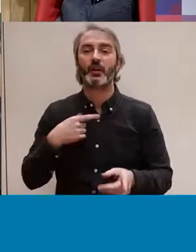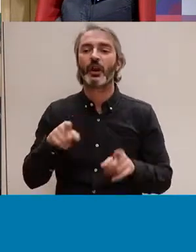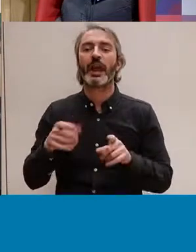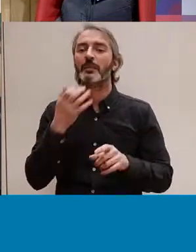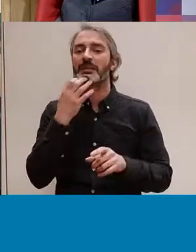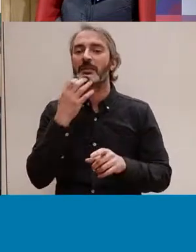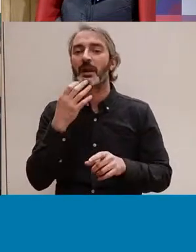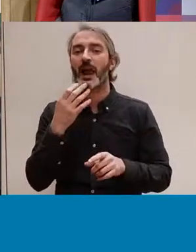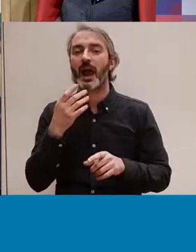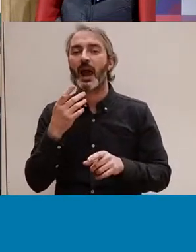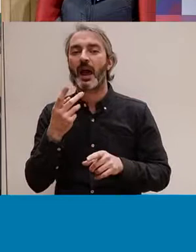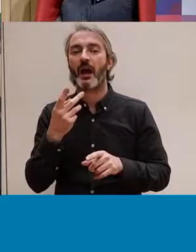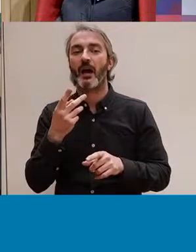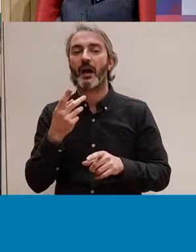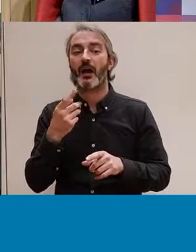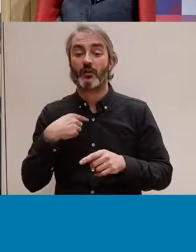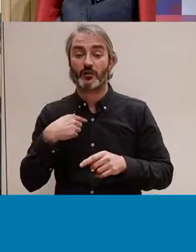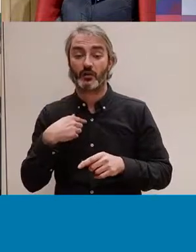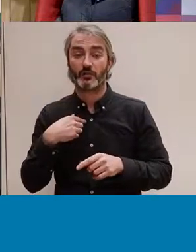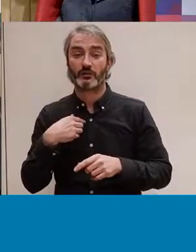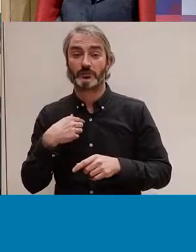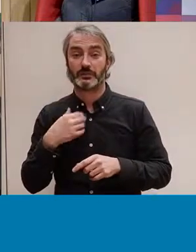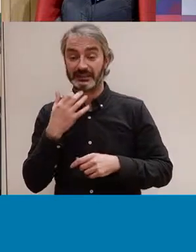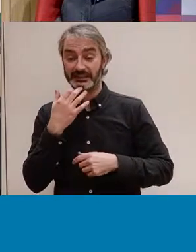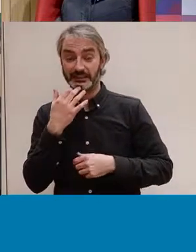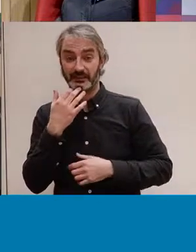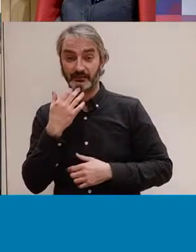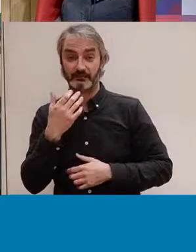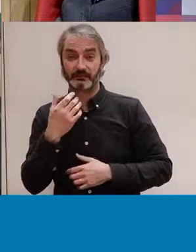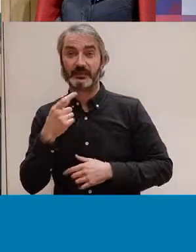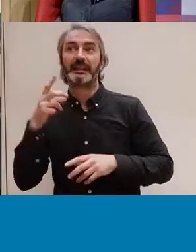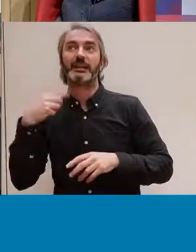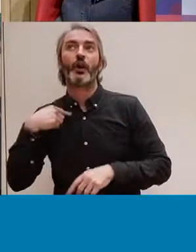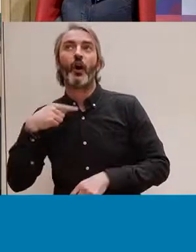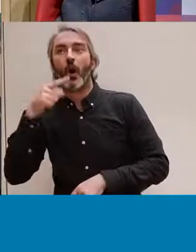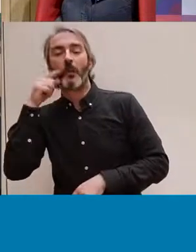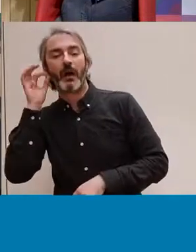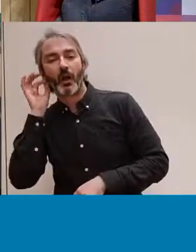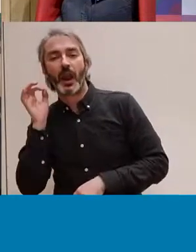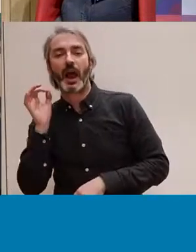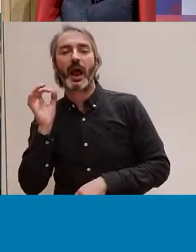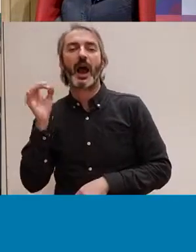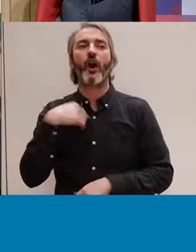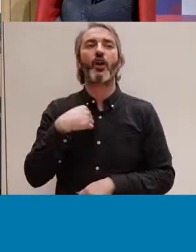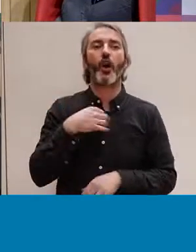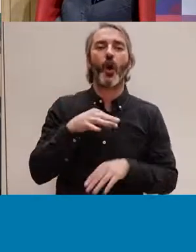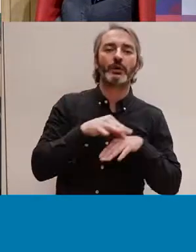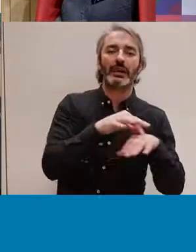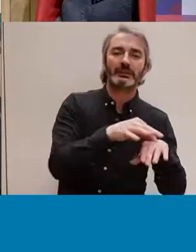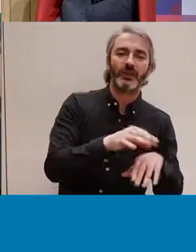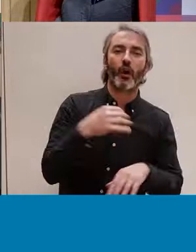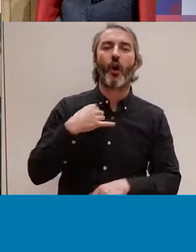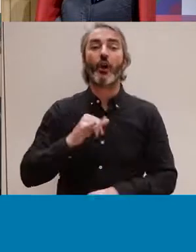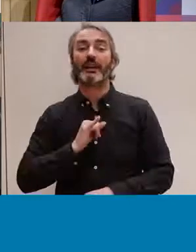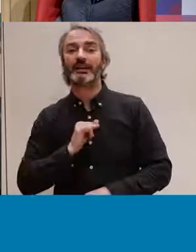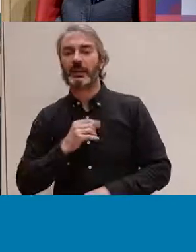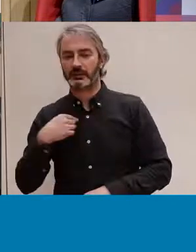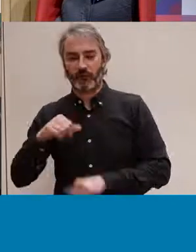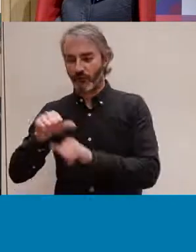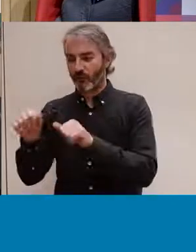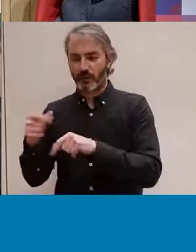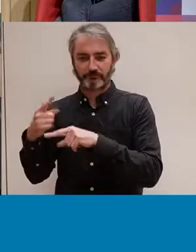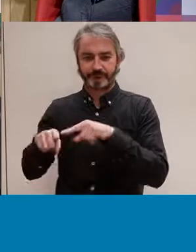sexualitat pel que fa al gènere, la meva orientació al desig, a la meva identitat. Tot això